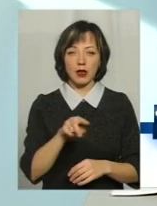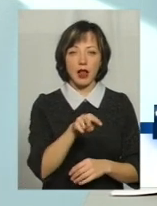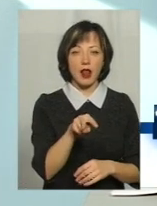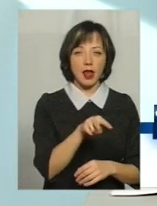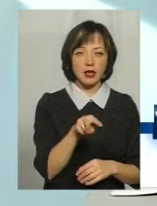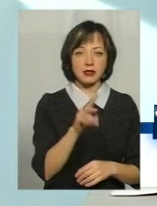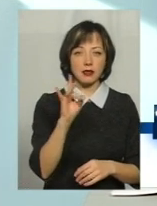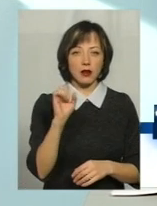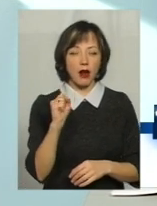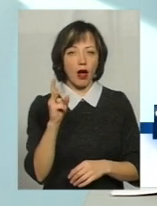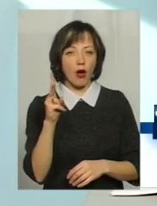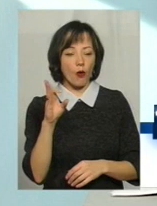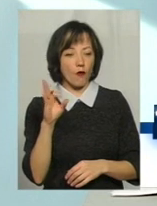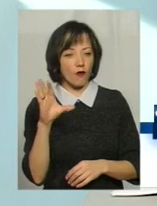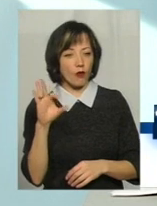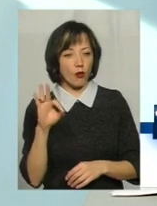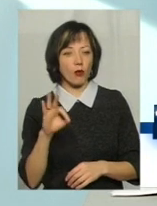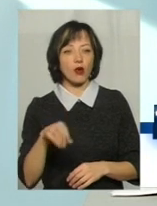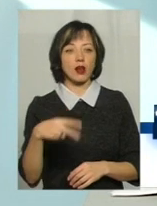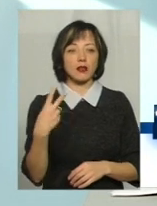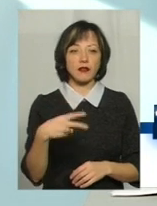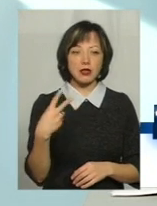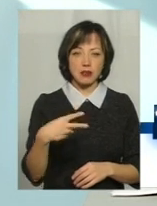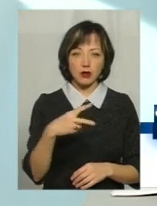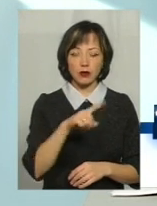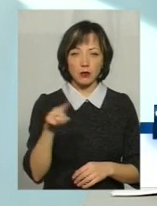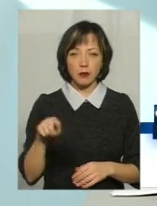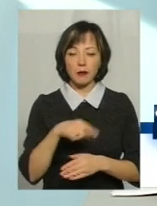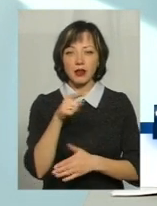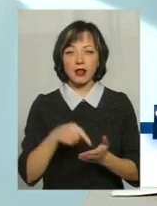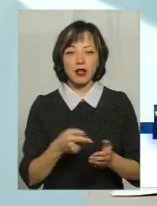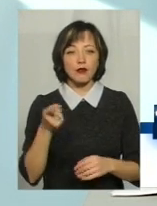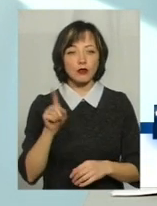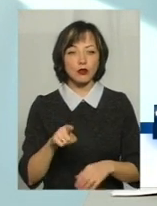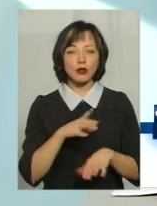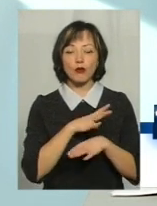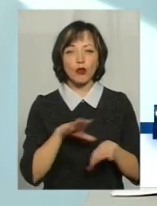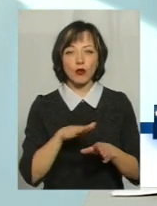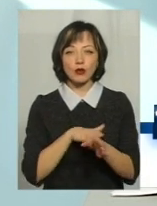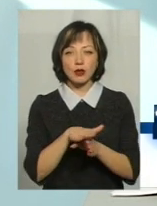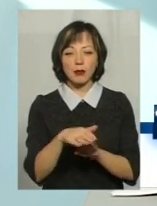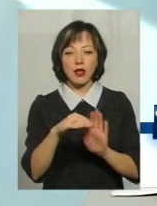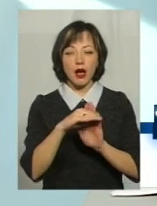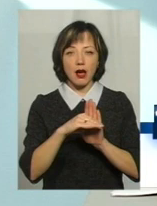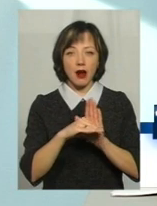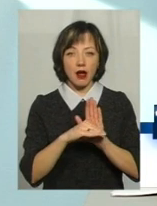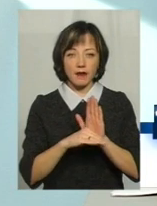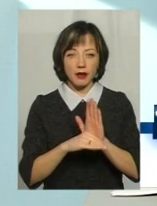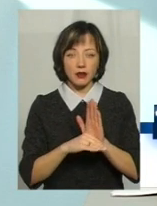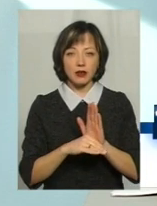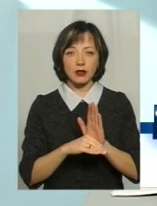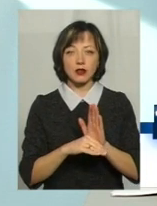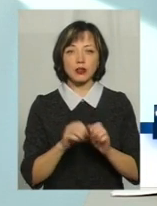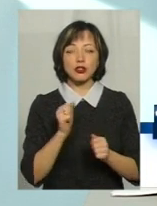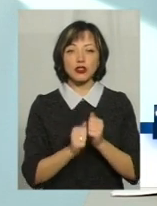Лєзнєва-Ракова і 20-ка, власне. Тобто, питання в тому, що не було дотримання графіків, часто